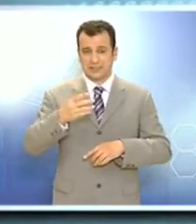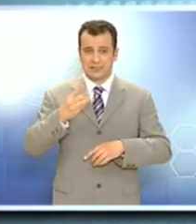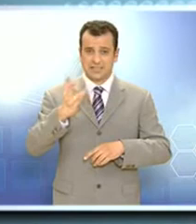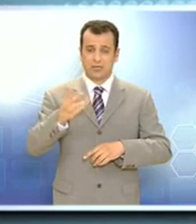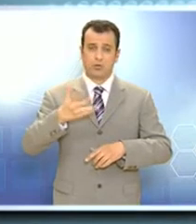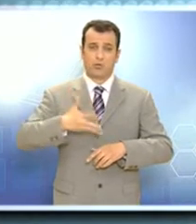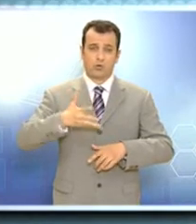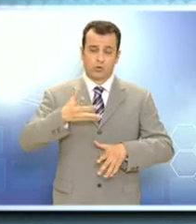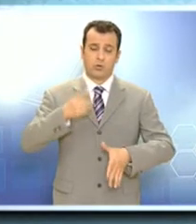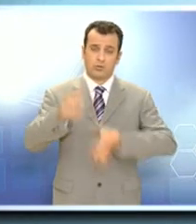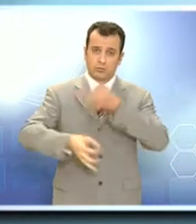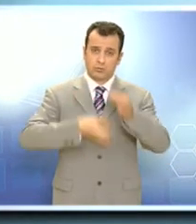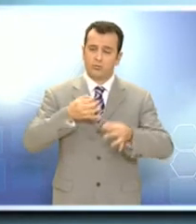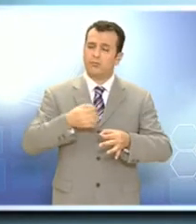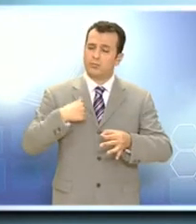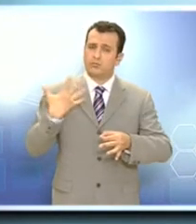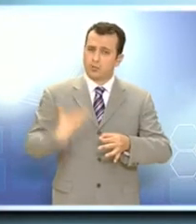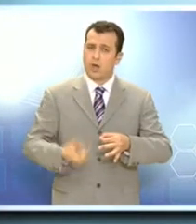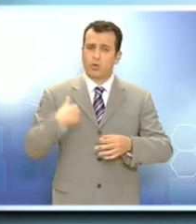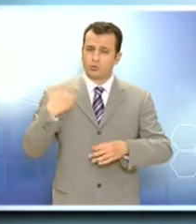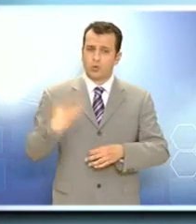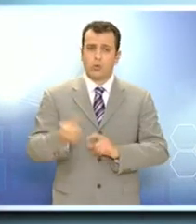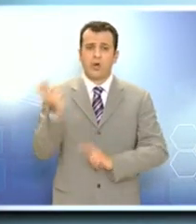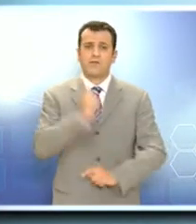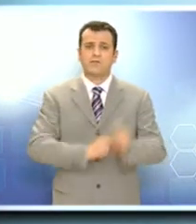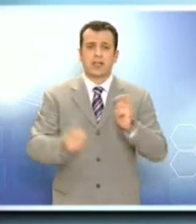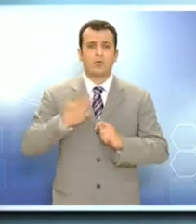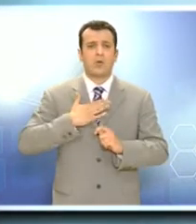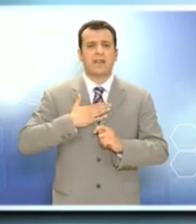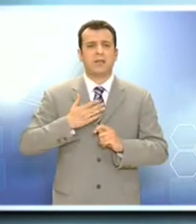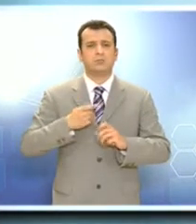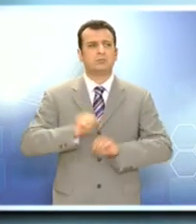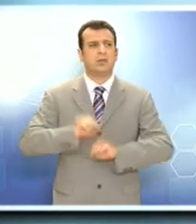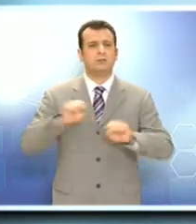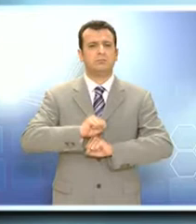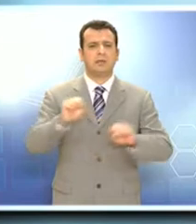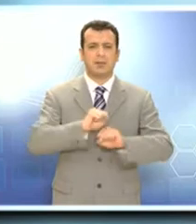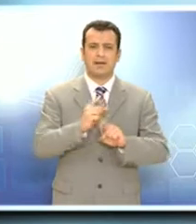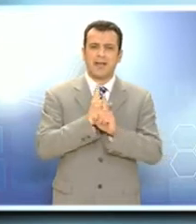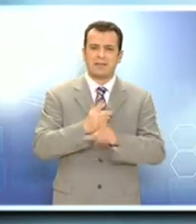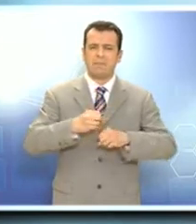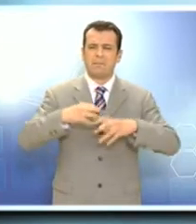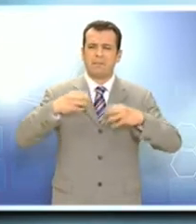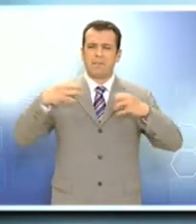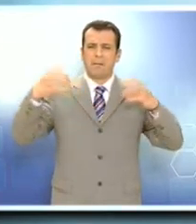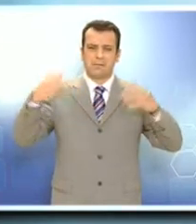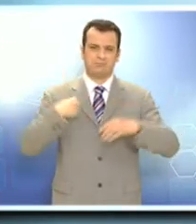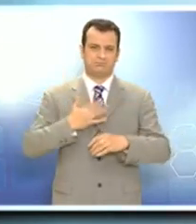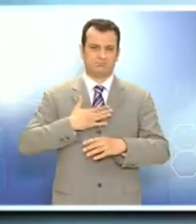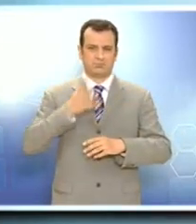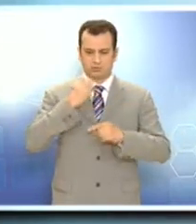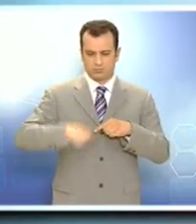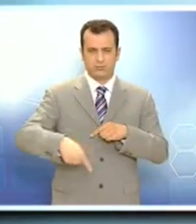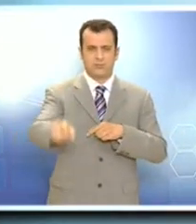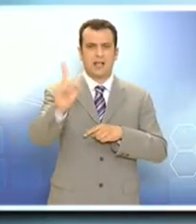όμως, με συγχωρείτε, ότι θα τα είχε για την κατασκευή αυτοσχέδιων πυροτεχνημάτων εν